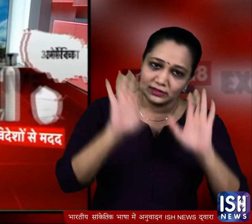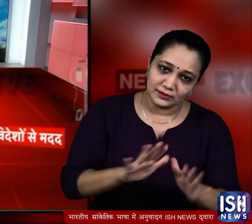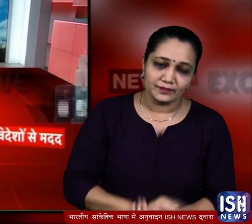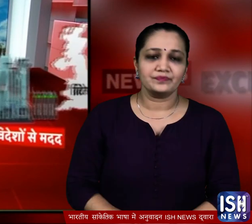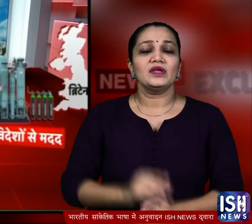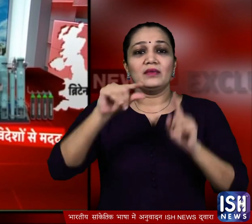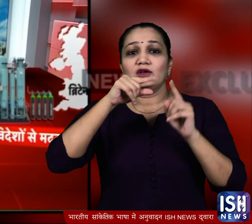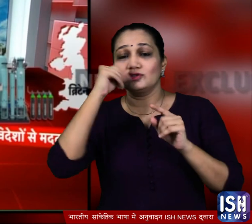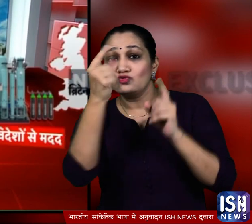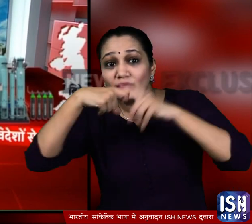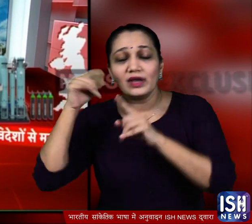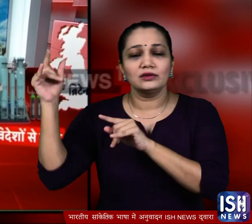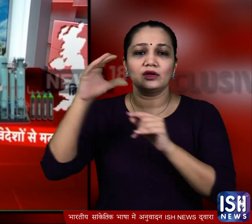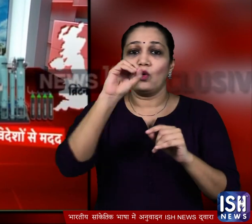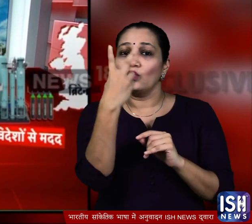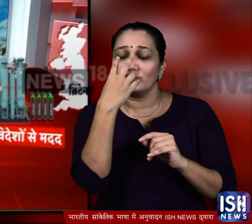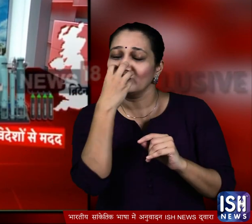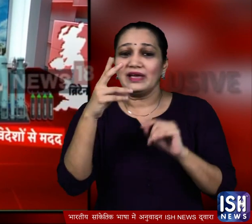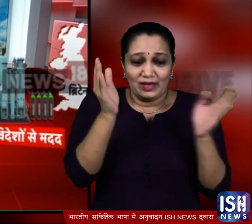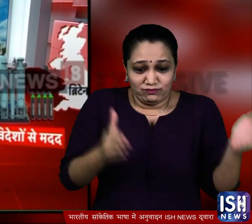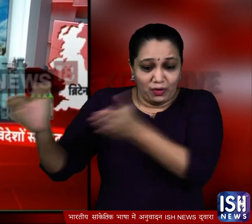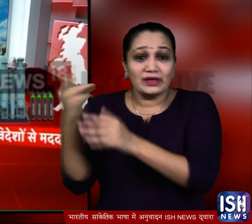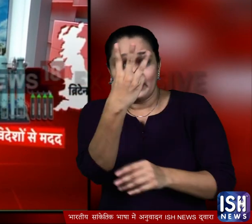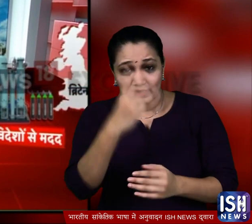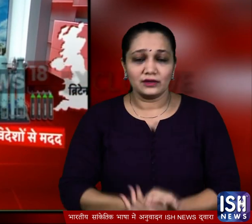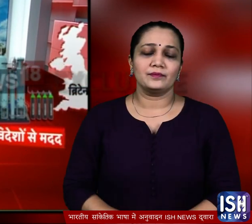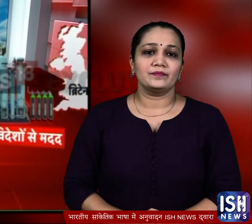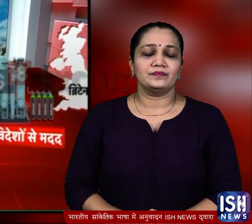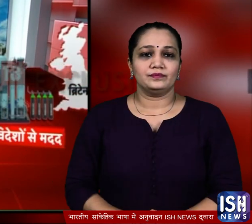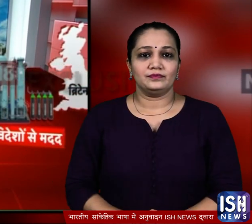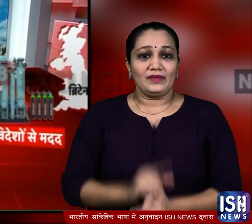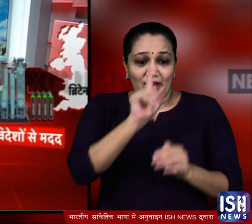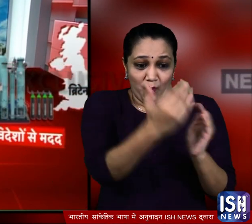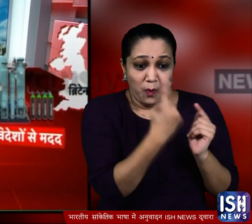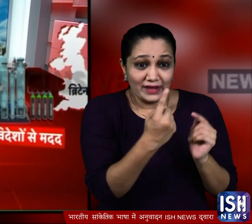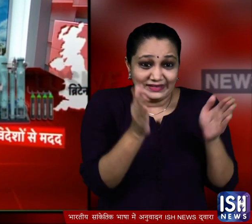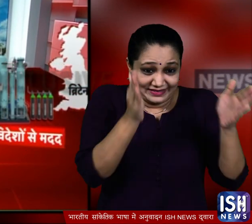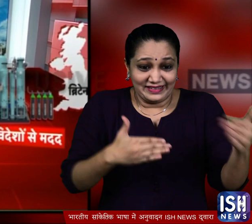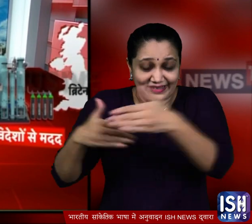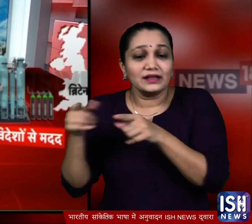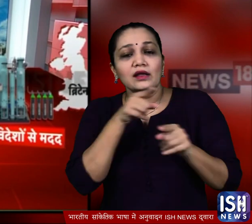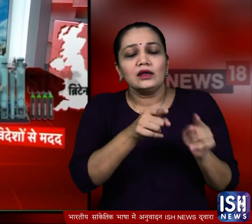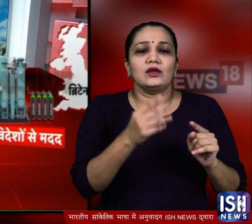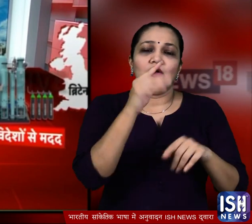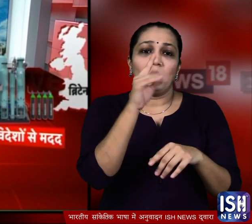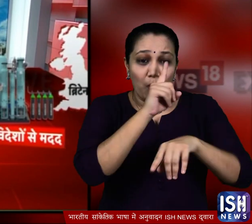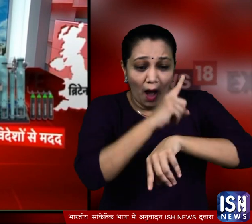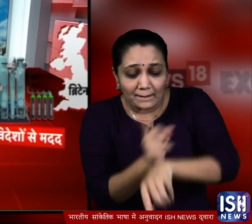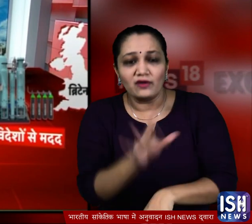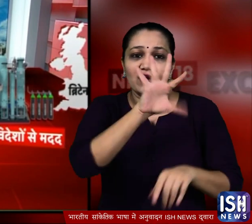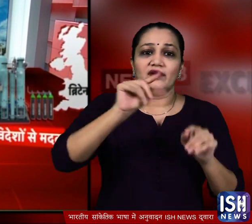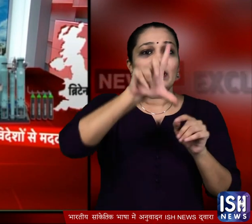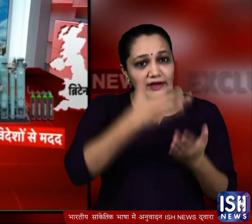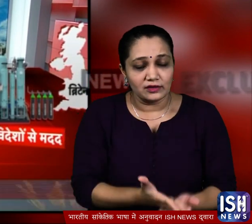इसके अलावा ब्रिटिन से ऑक्सिजन की तीन जिनरेशन यूनिट बेजी जा रही है हर यूनिट से एक मिनिट में 500